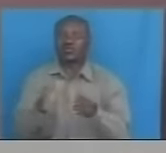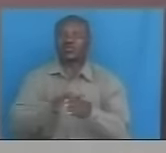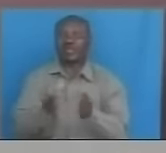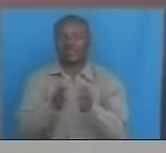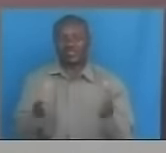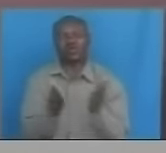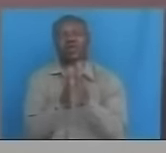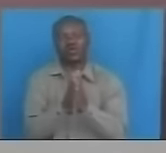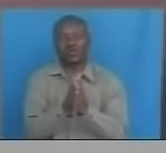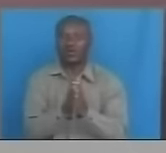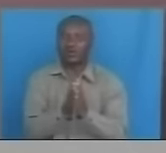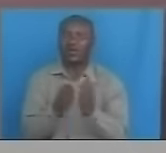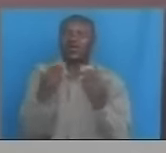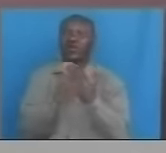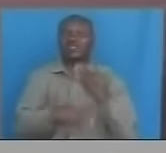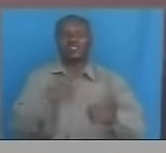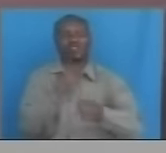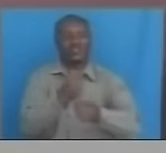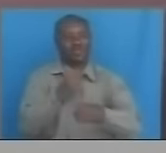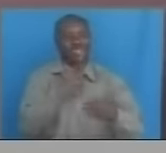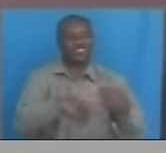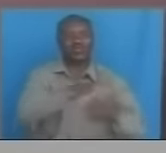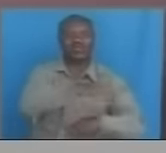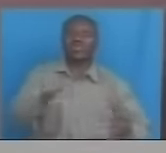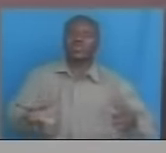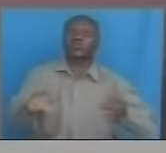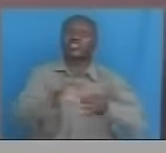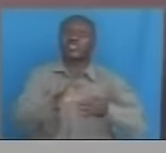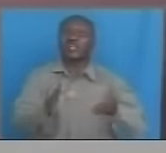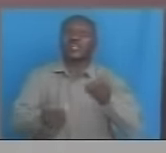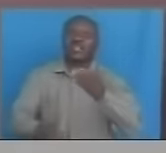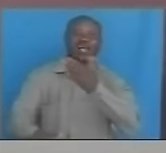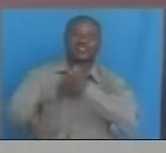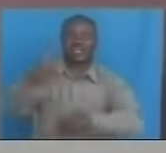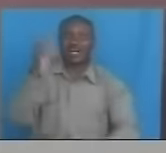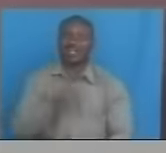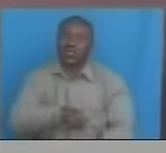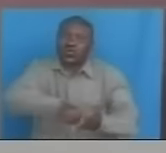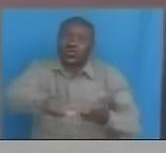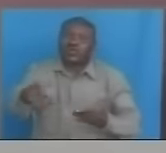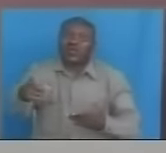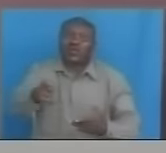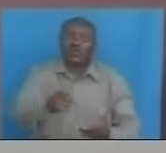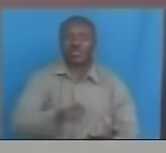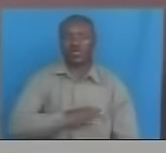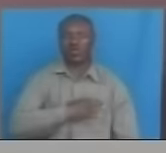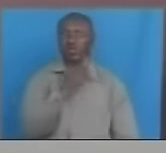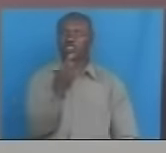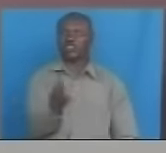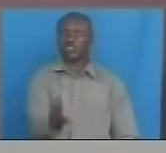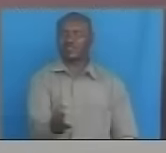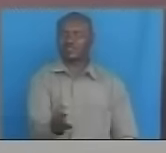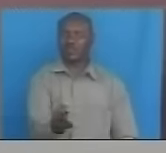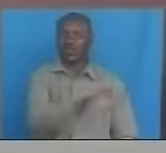wote Kushirikiana na serekali kulipa kodi kwa hiyari Na nivema sote tutambue Kwa kodi